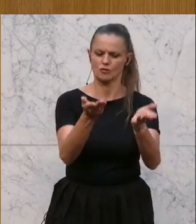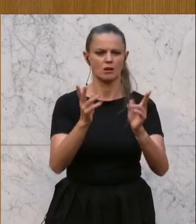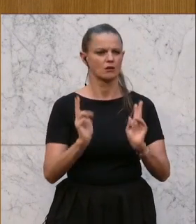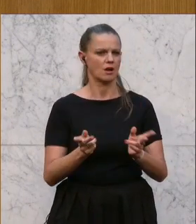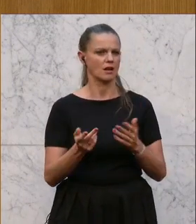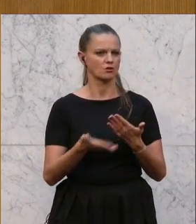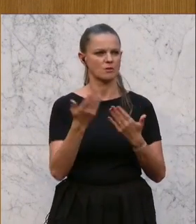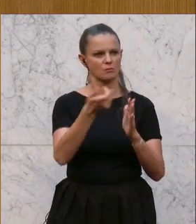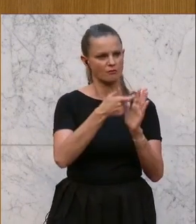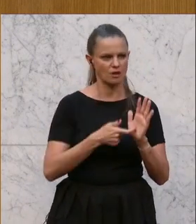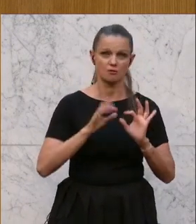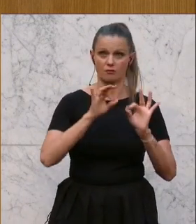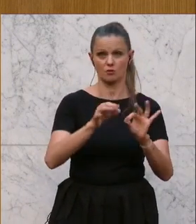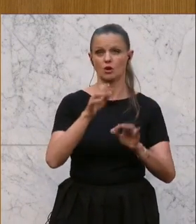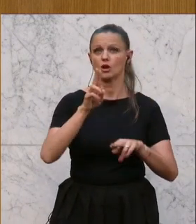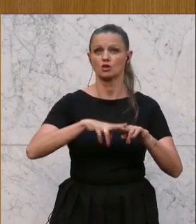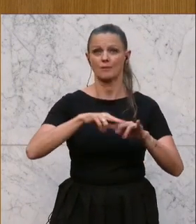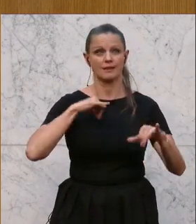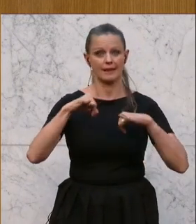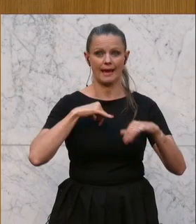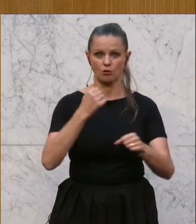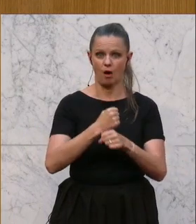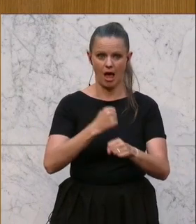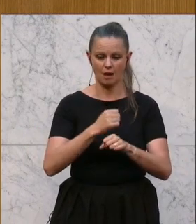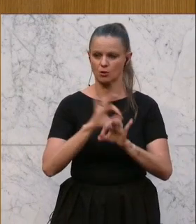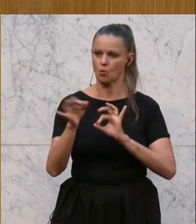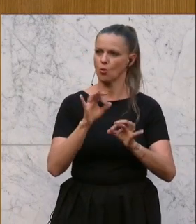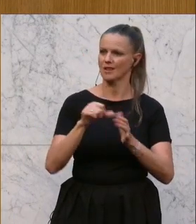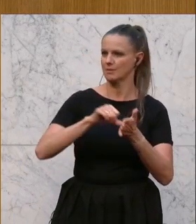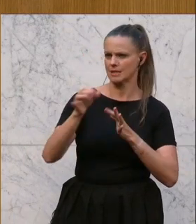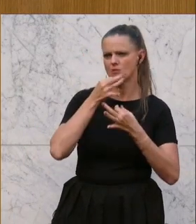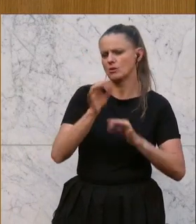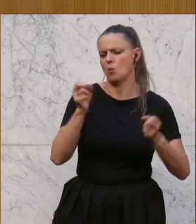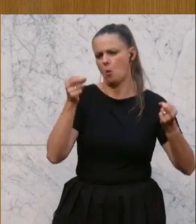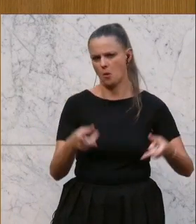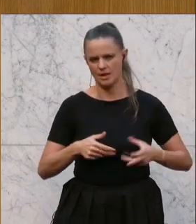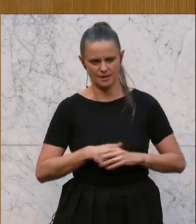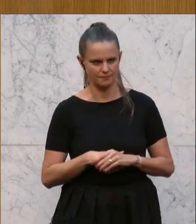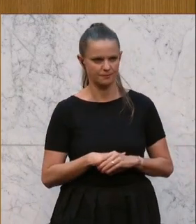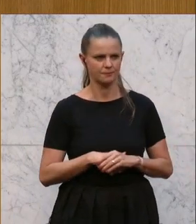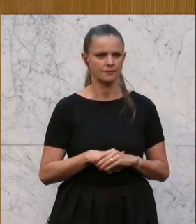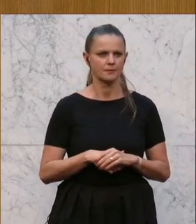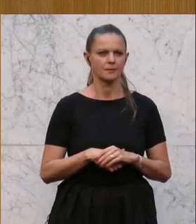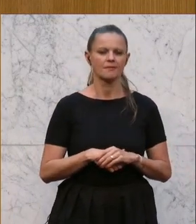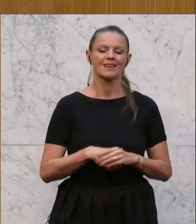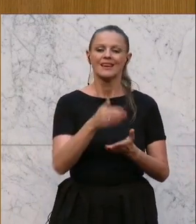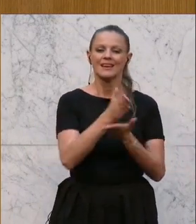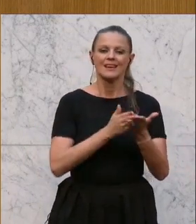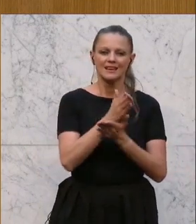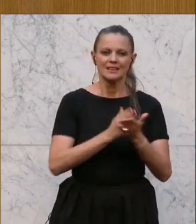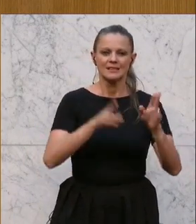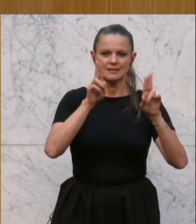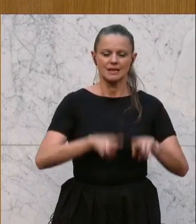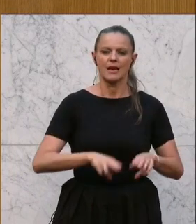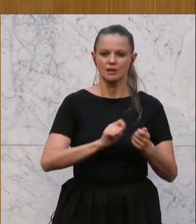das Voraussetzen für einen Direktor posten oder bessere Bezahlung mag alles sein. Sie müssen an der Dienstrechtsschraube